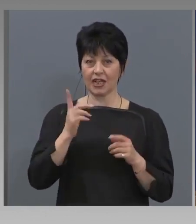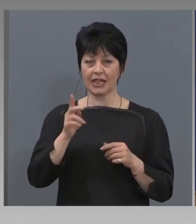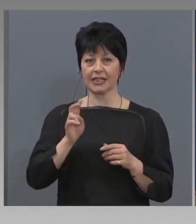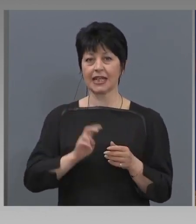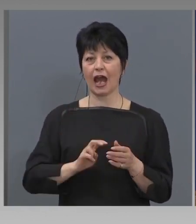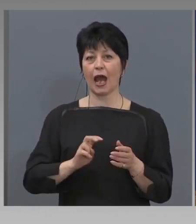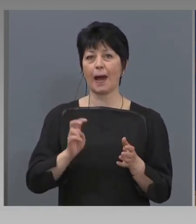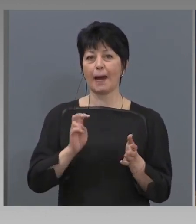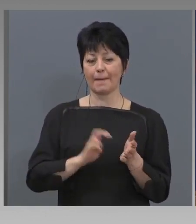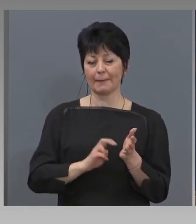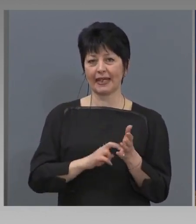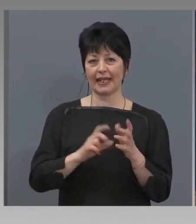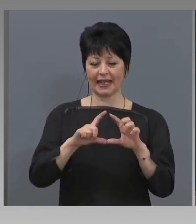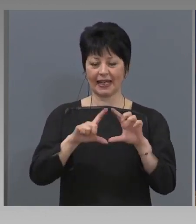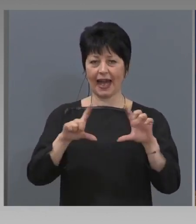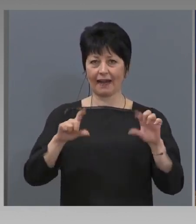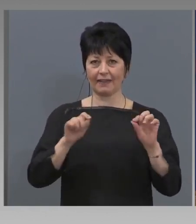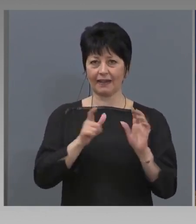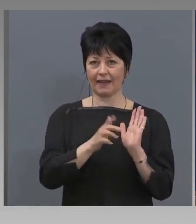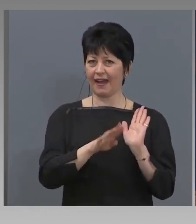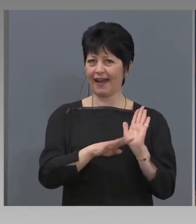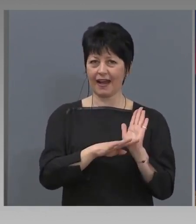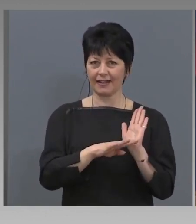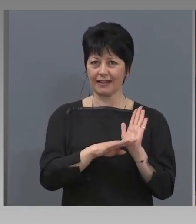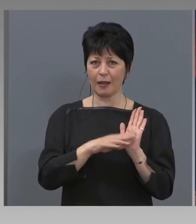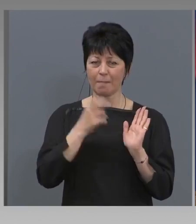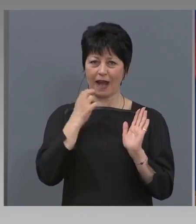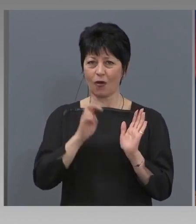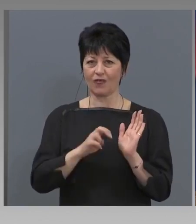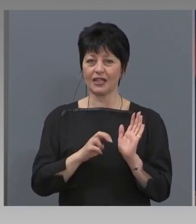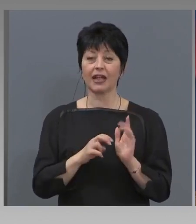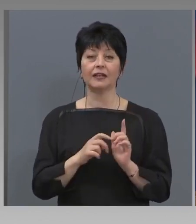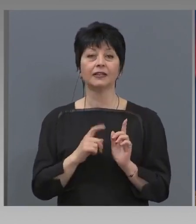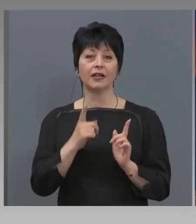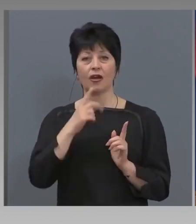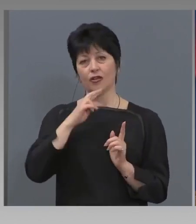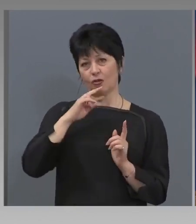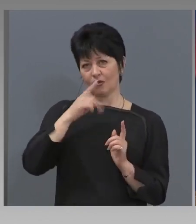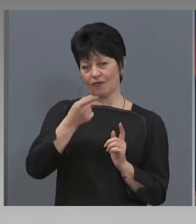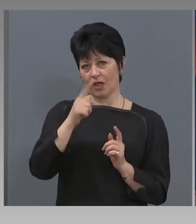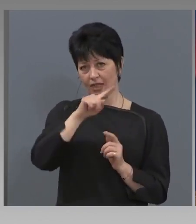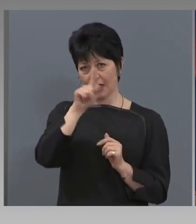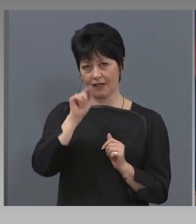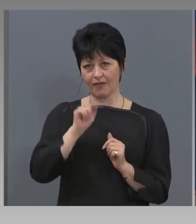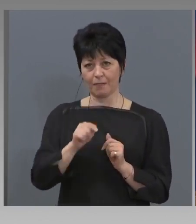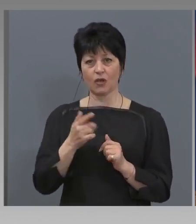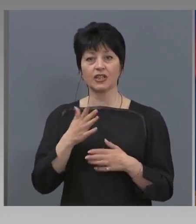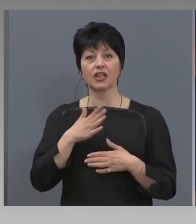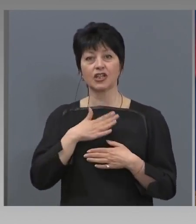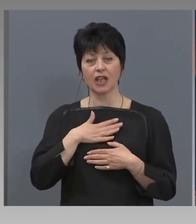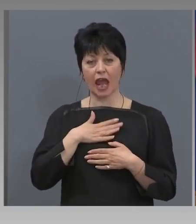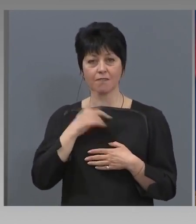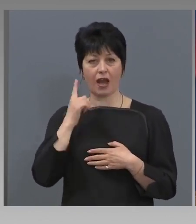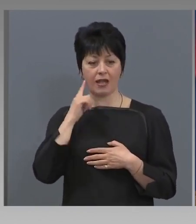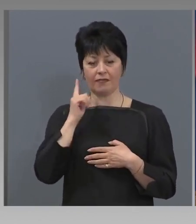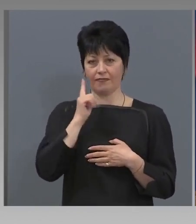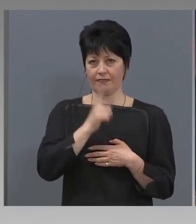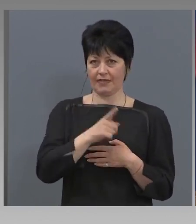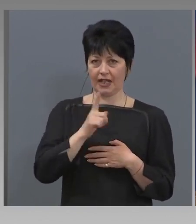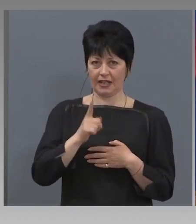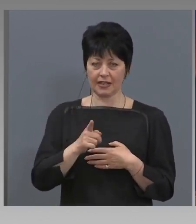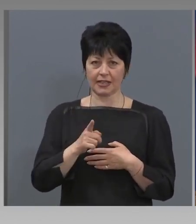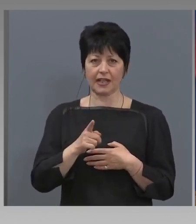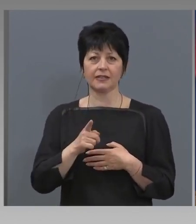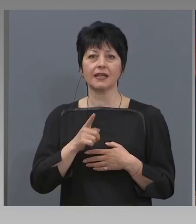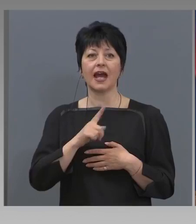потребителските кредити? И ако може, господин Борисов, да отговорите на въпроса на колегата ще има ли санкции, ако